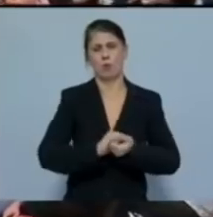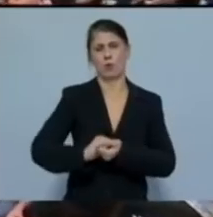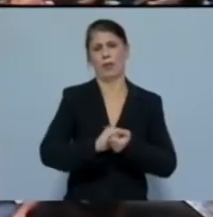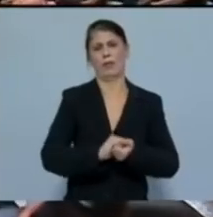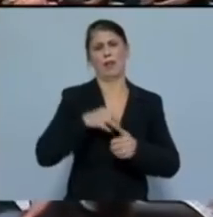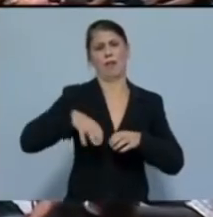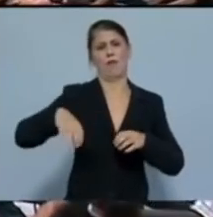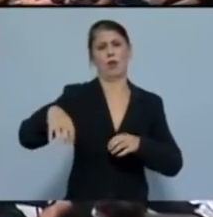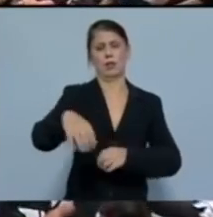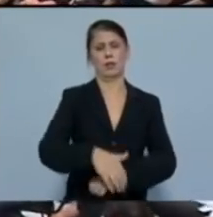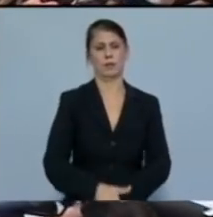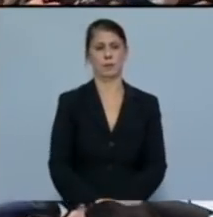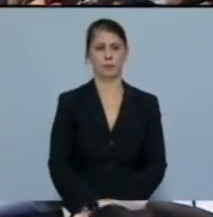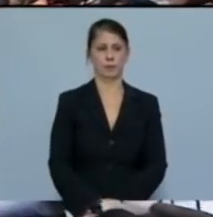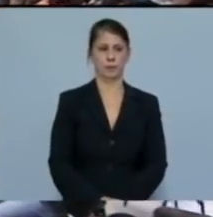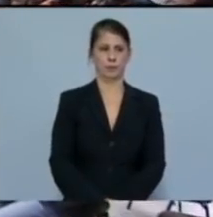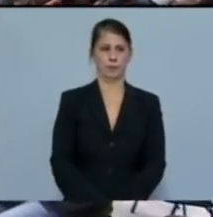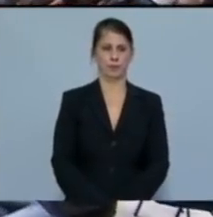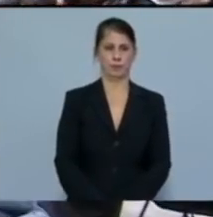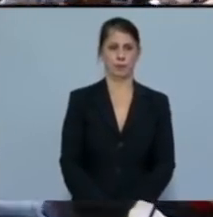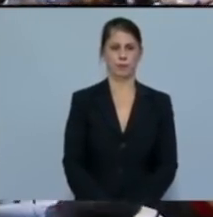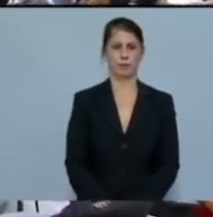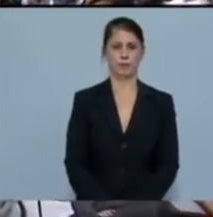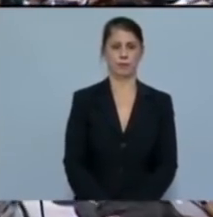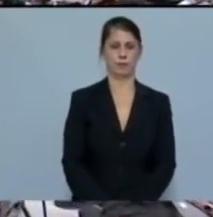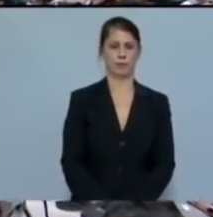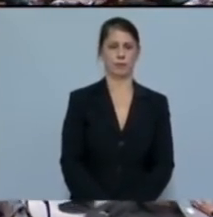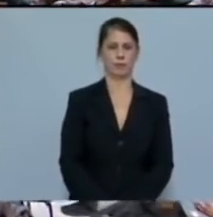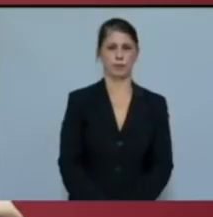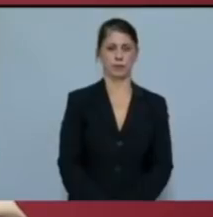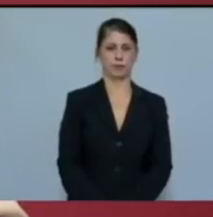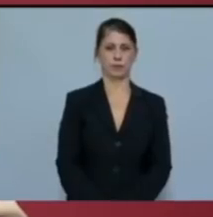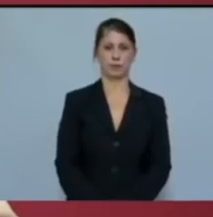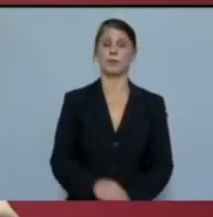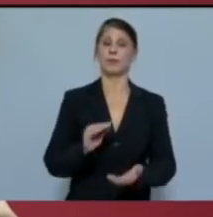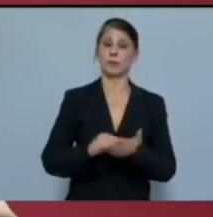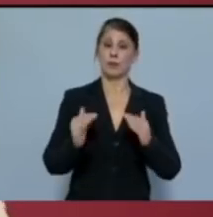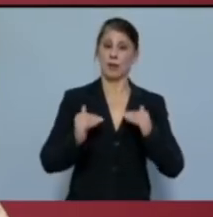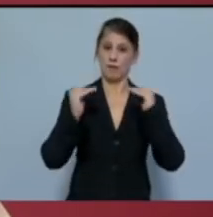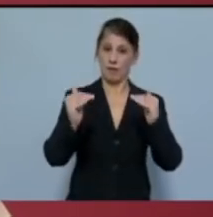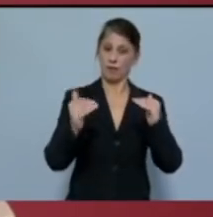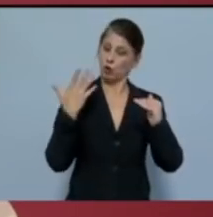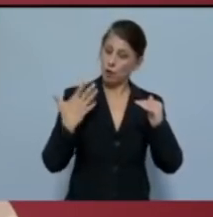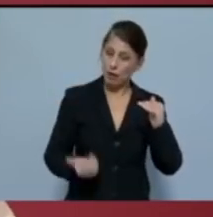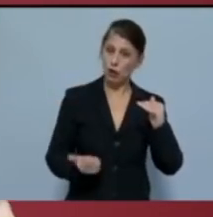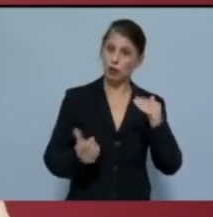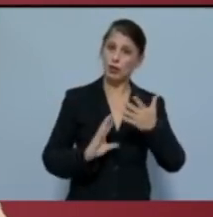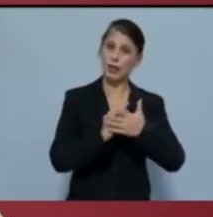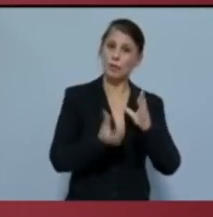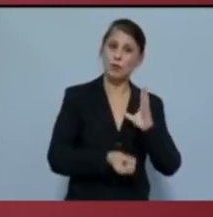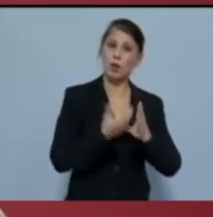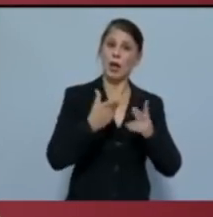φορείς. Επίσης, η αναβάθμιση των υφιστάμενων και η ανάπτυξη νέων,